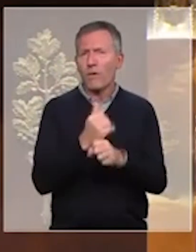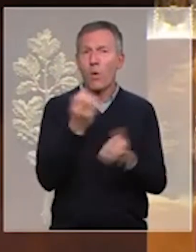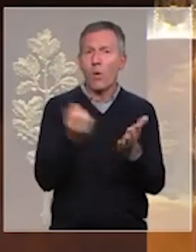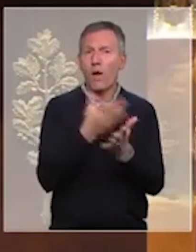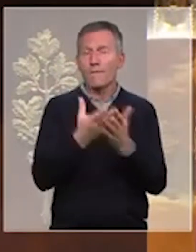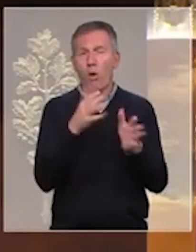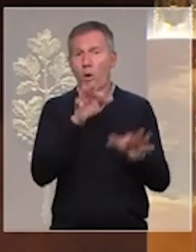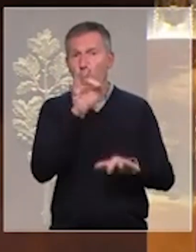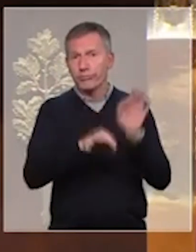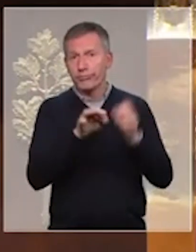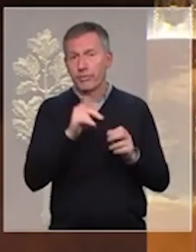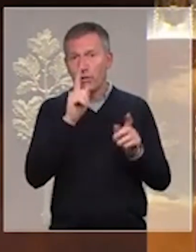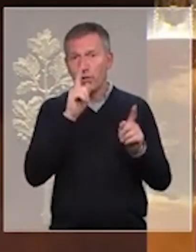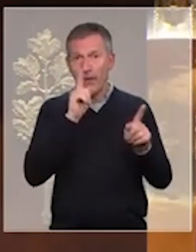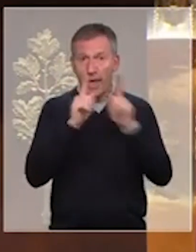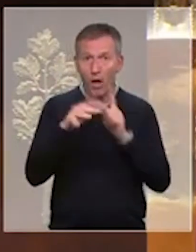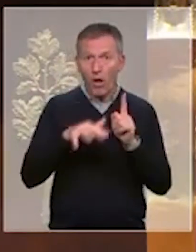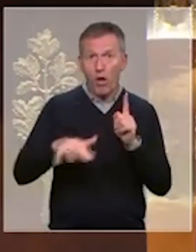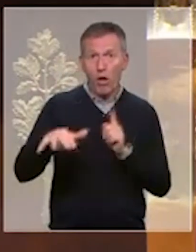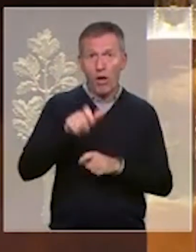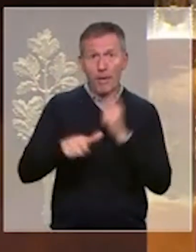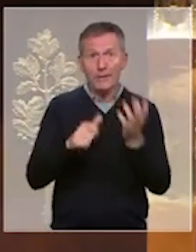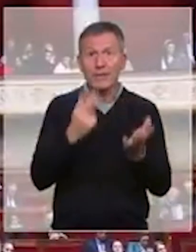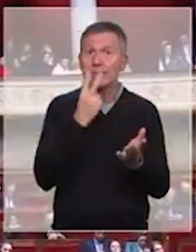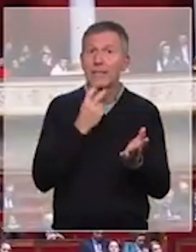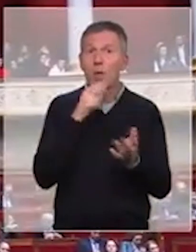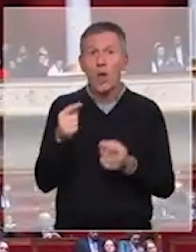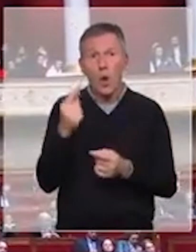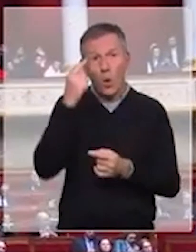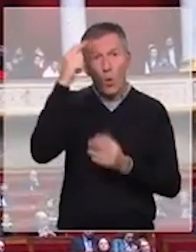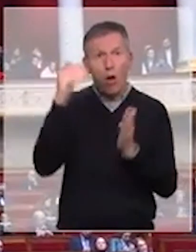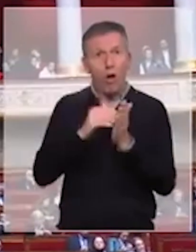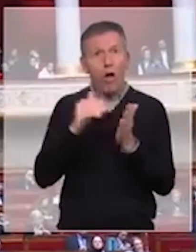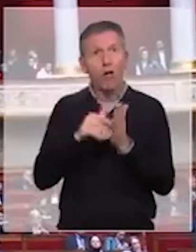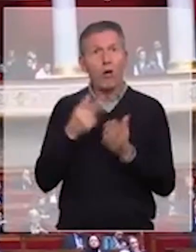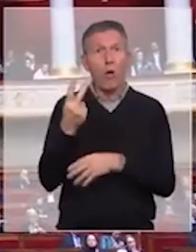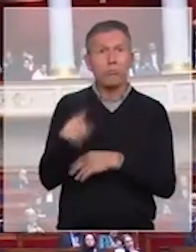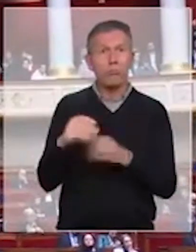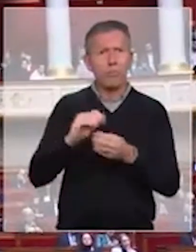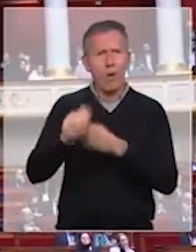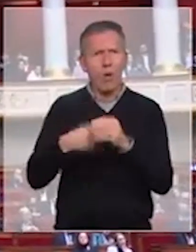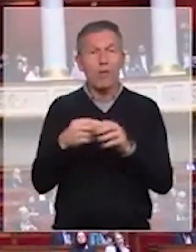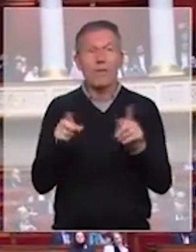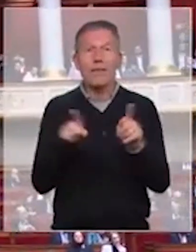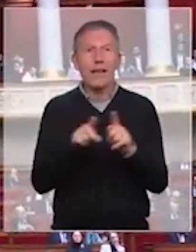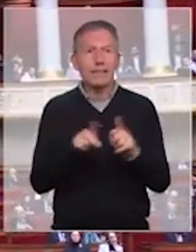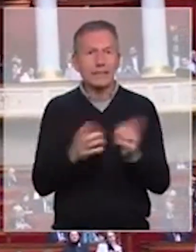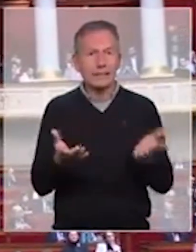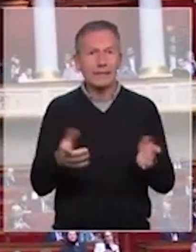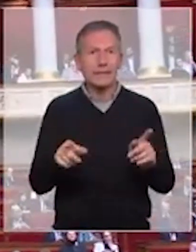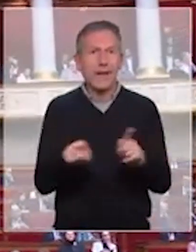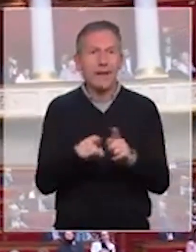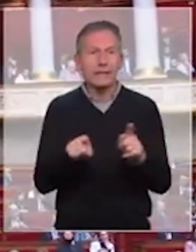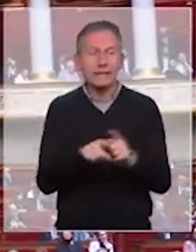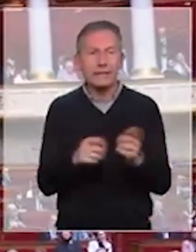induisant à une erreur aussi bien ses propres concitoyens que tous ceux qui le croient encore dans le monde. Mais, de fait, ils